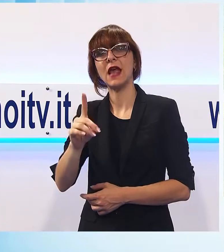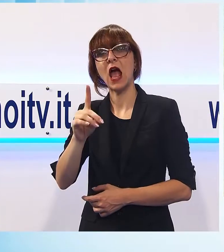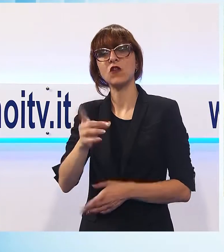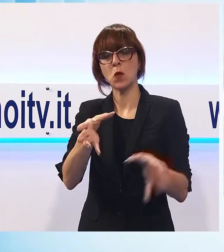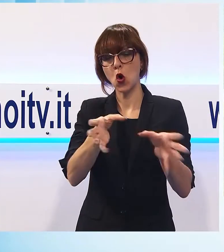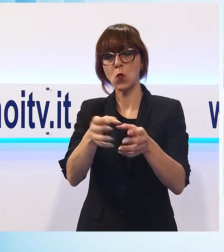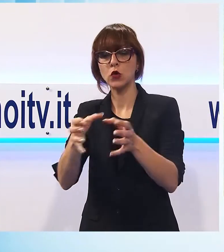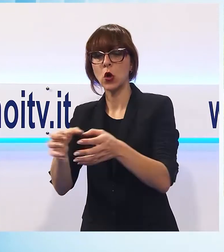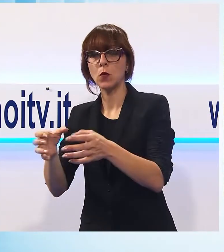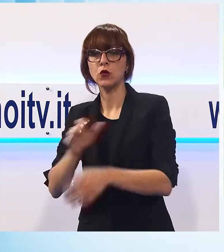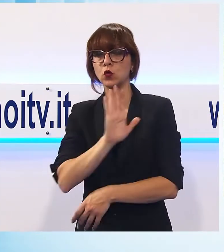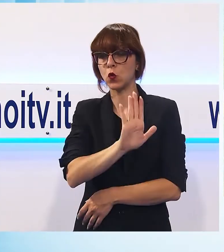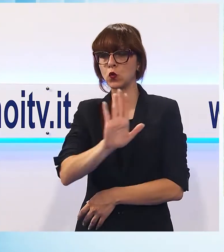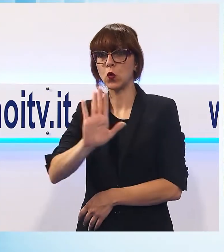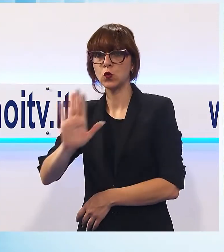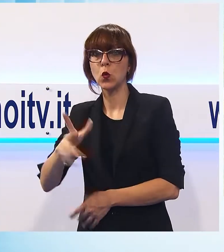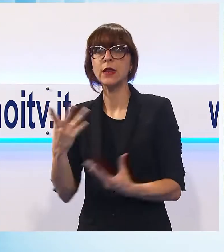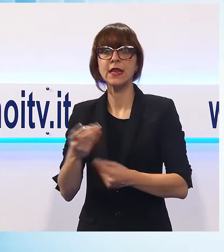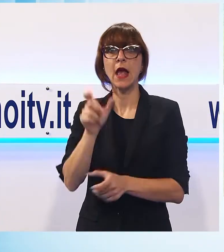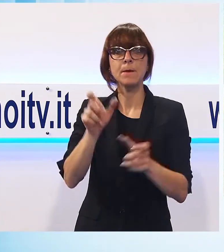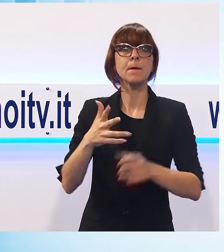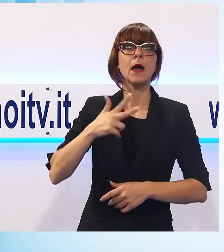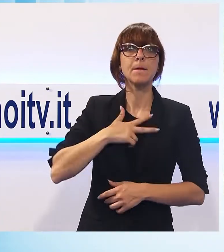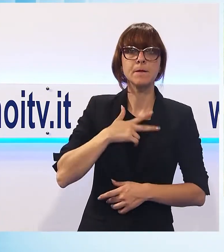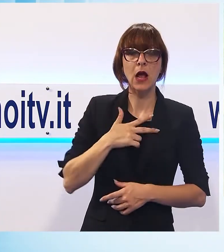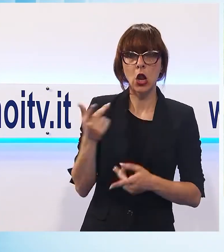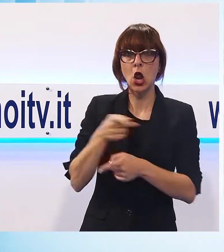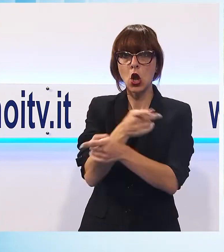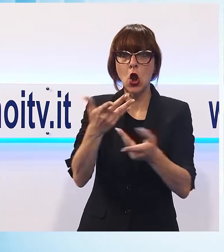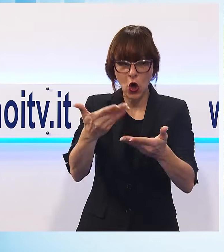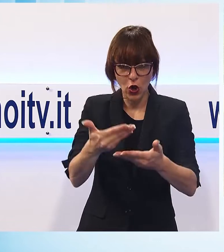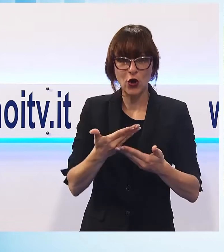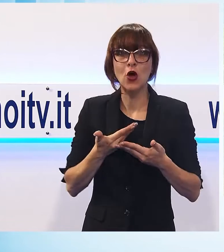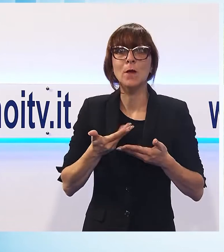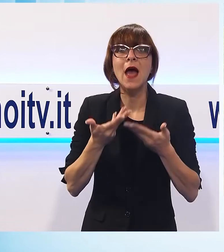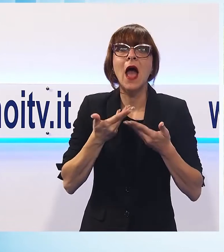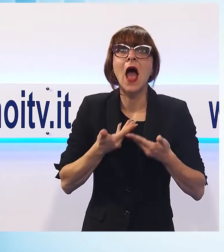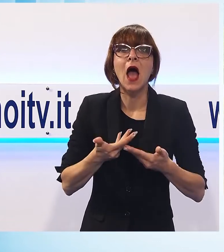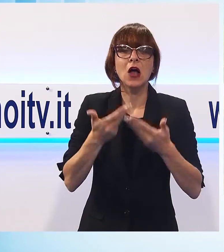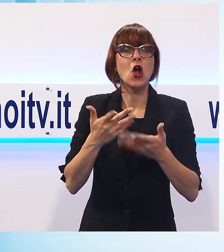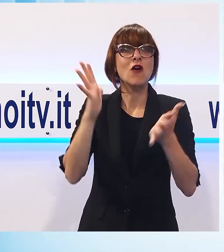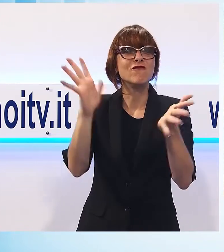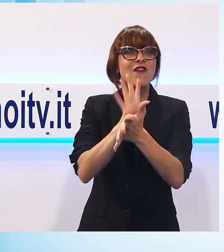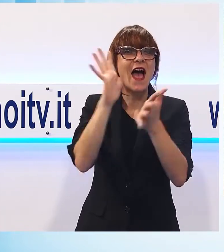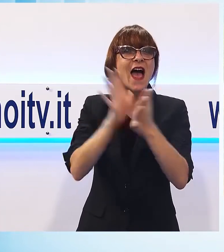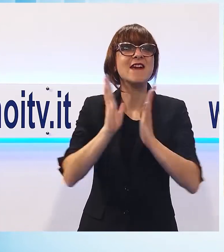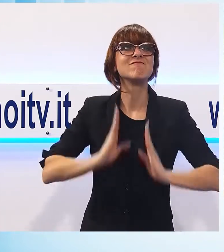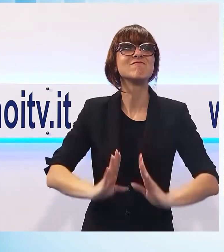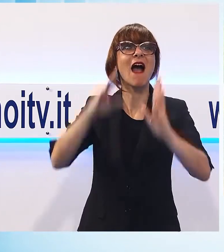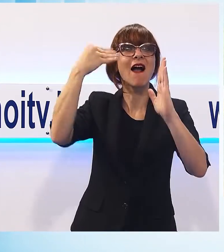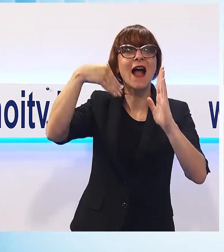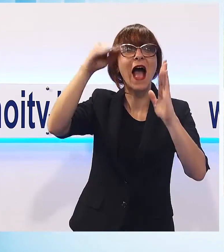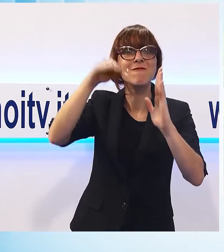con i parroci e le loro comunità quindi ci hanno accolto, ci hanno fatto festa anche con il suono delle campane, con l'apertura delle chiese, con